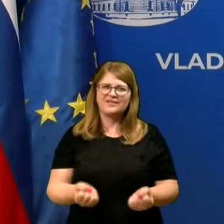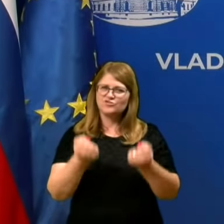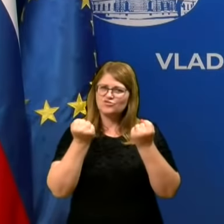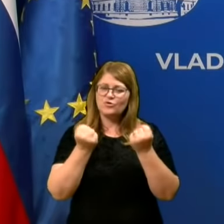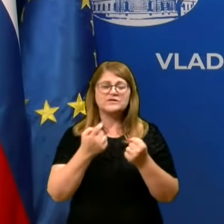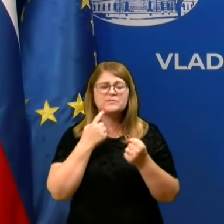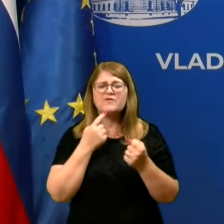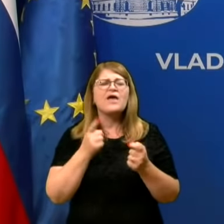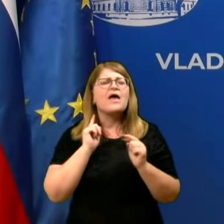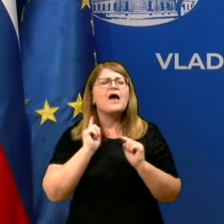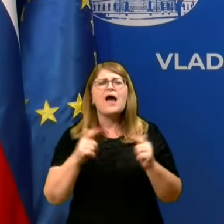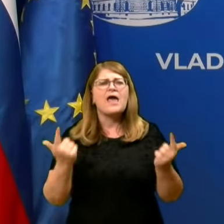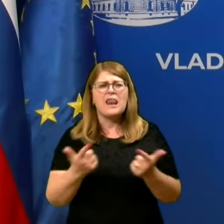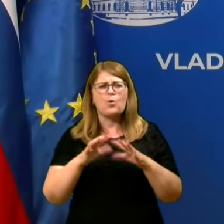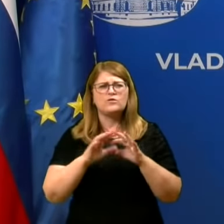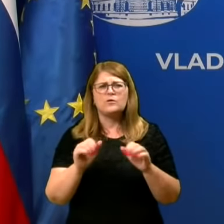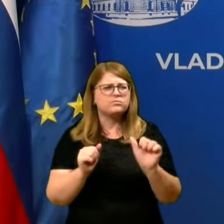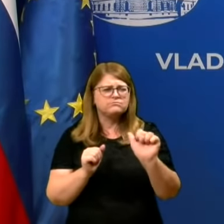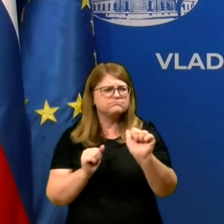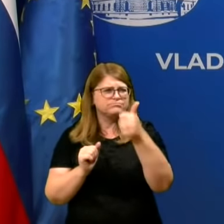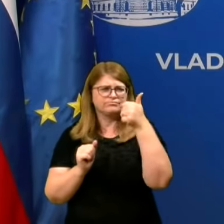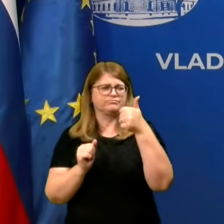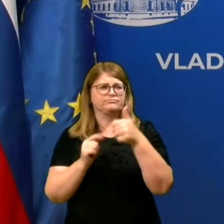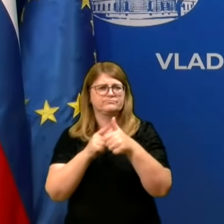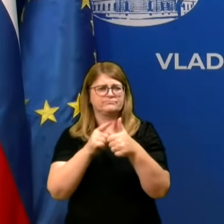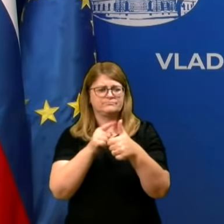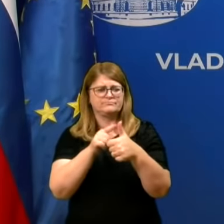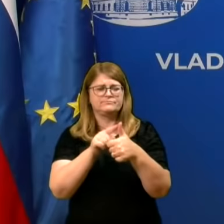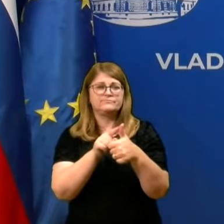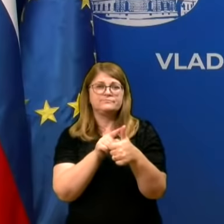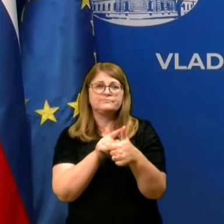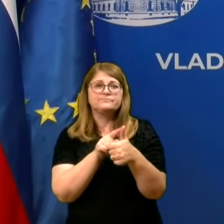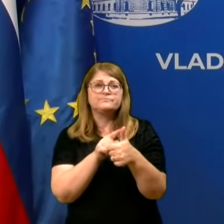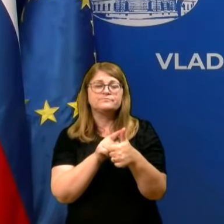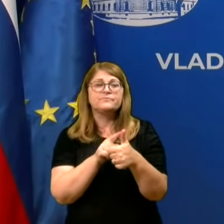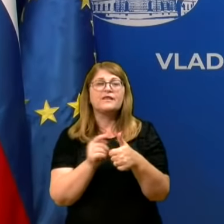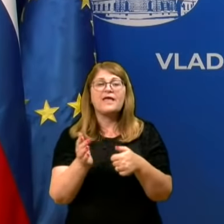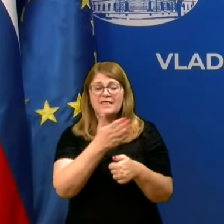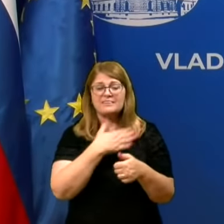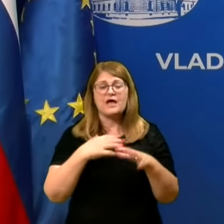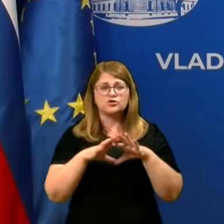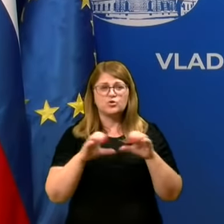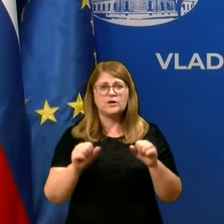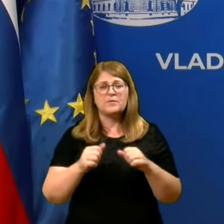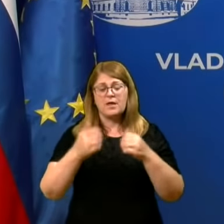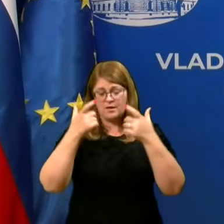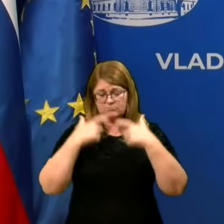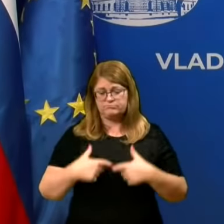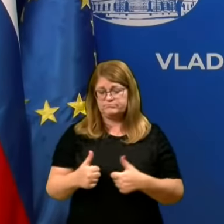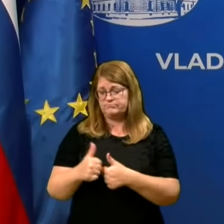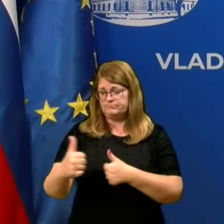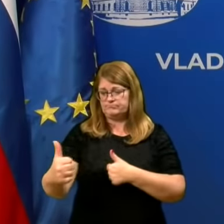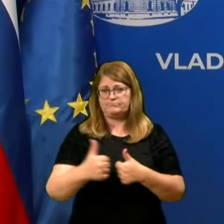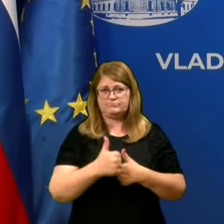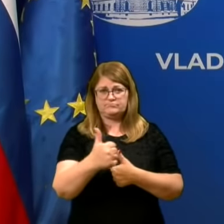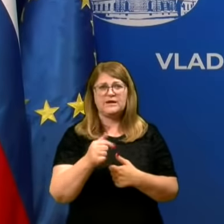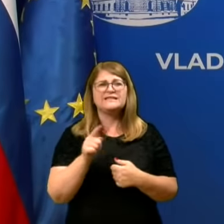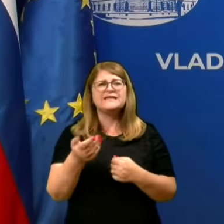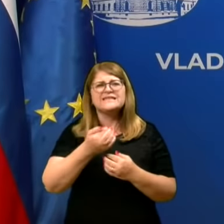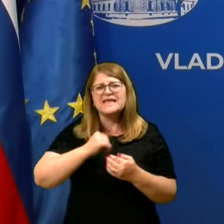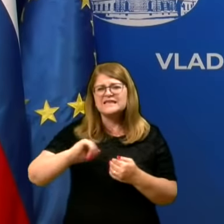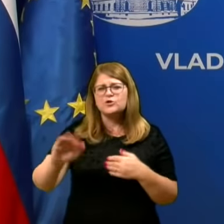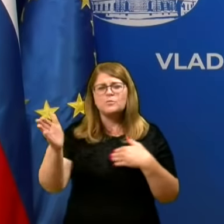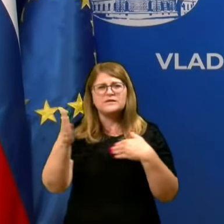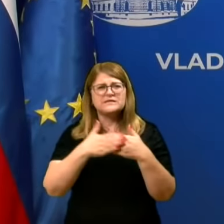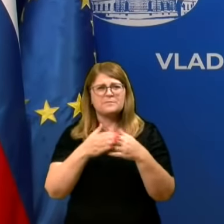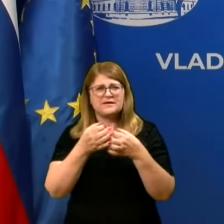da prioritetno, kaj lahko naredimo na podlagi te številke? Bom povdaril še enkrat. So naši ukrepi. Fizična distanca, to, da se izvegibamo z